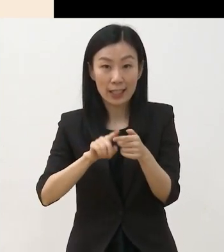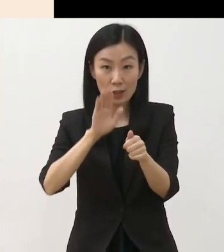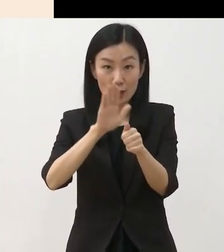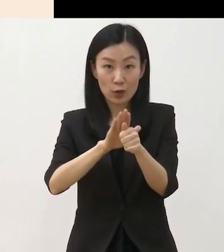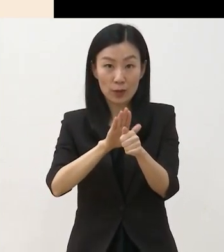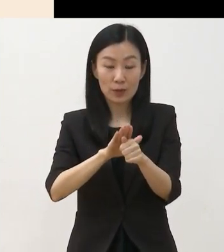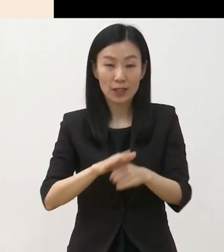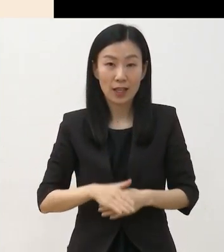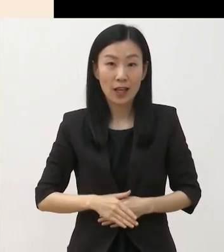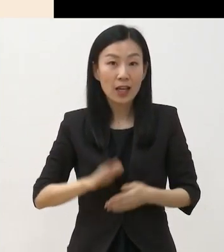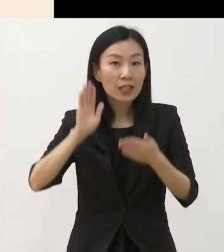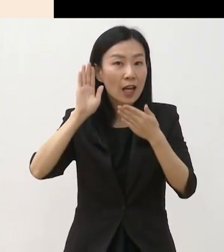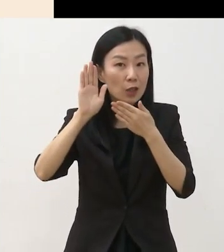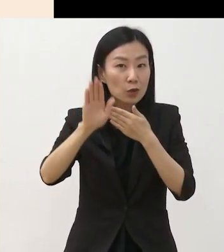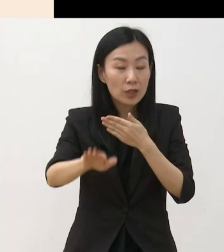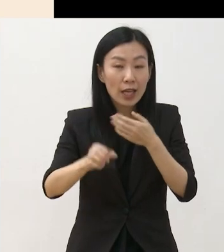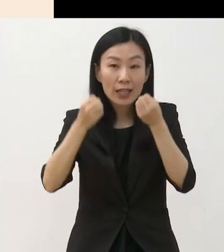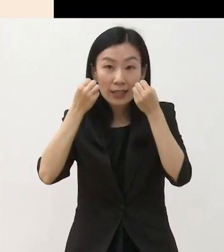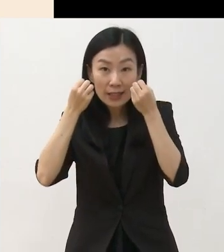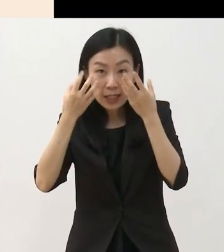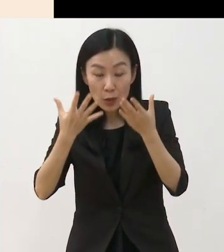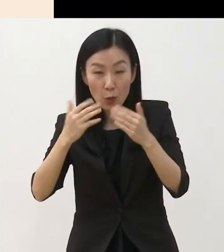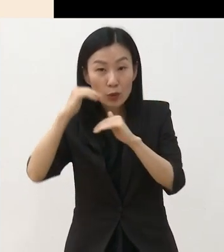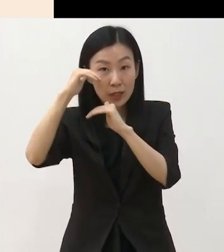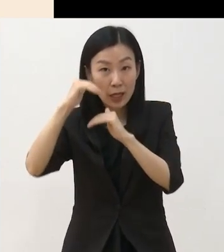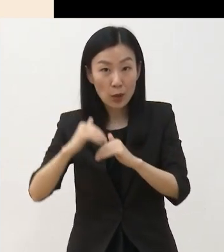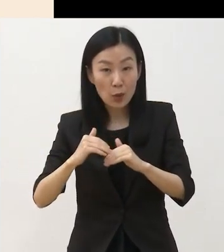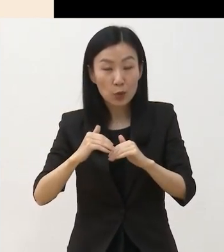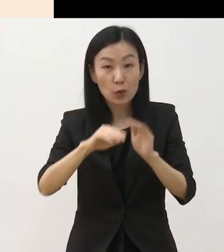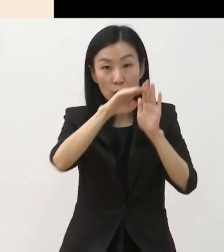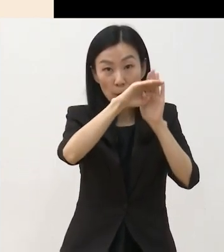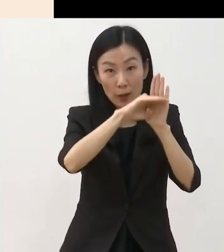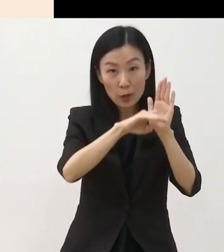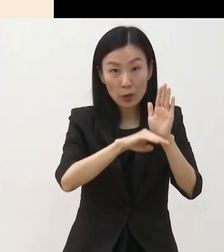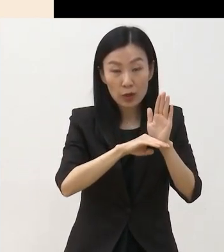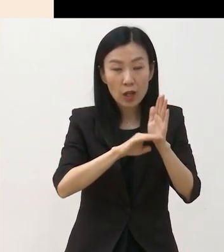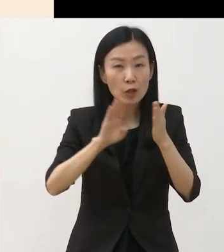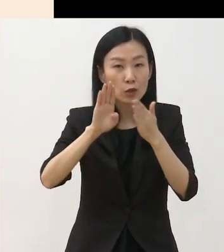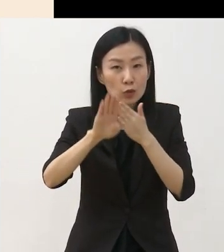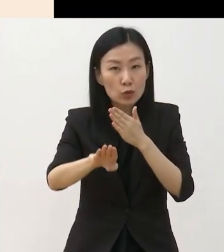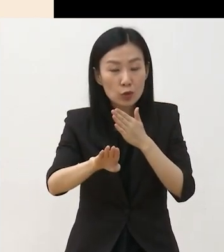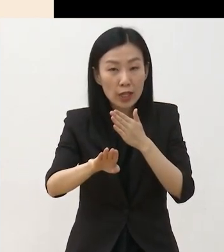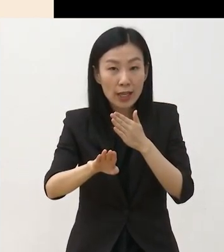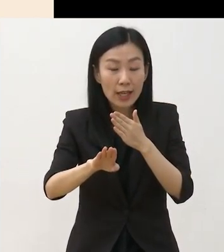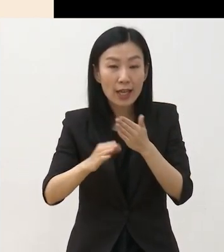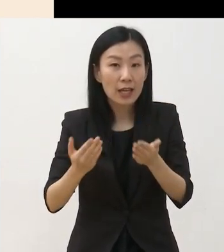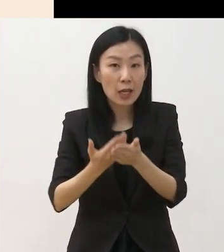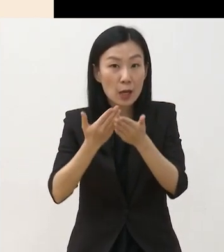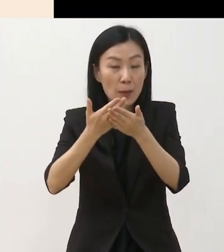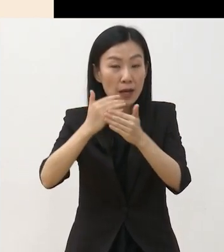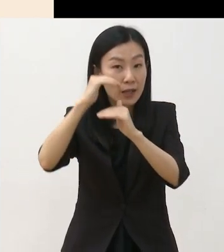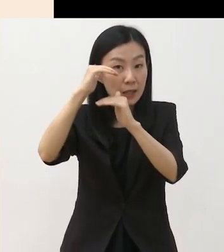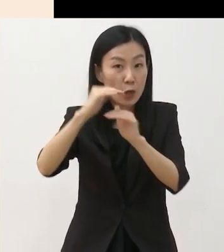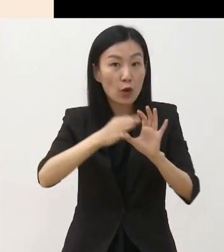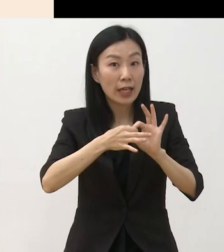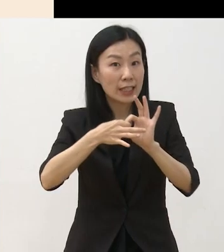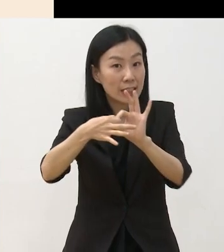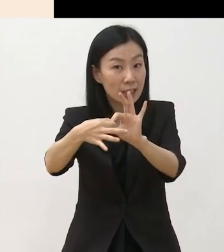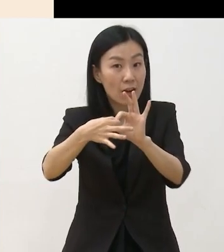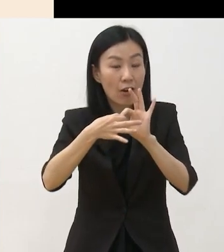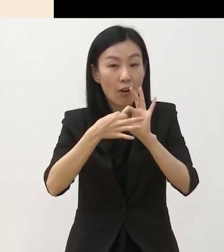향후 신작, 레파토리 등 후속 개발 과정으로 이어질 수